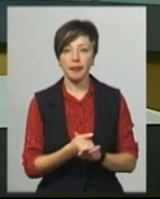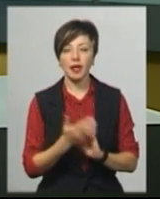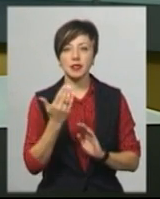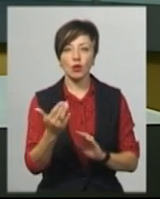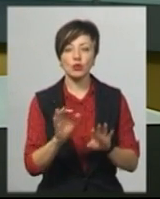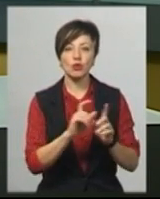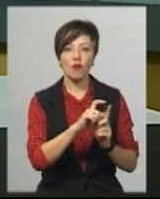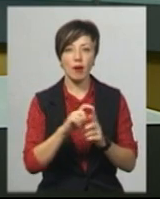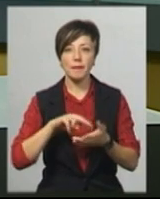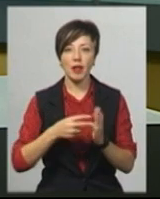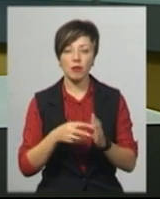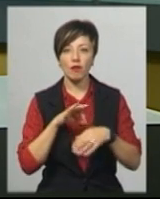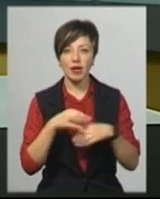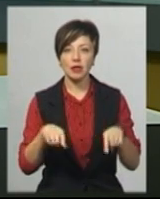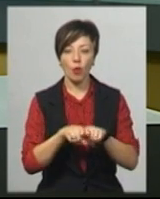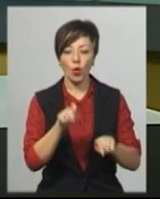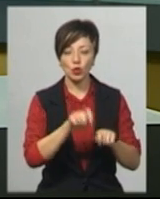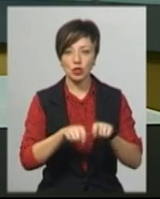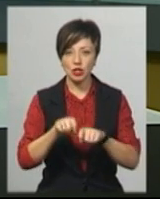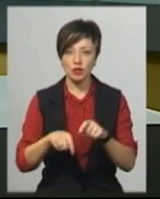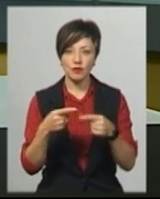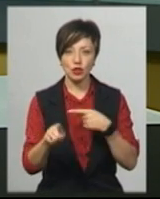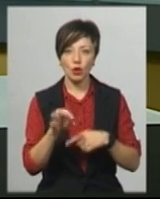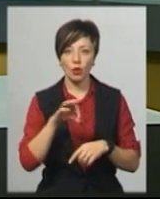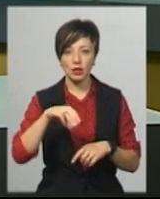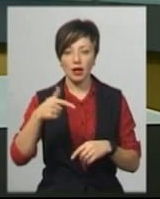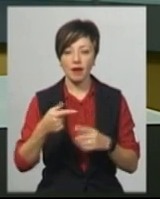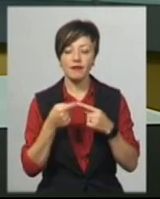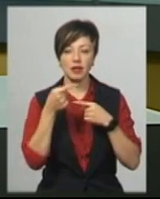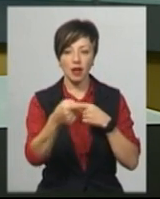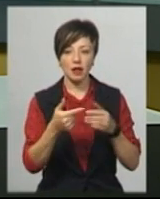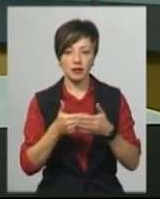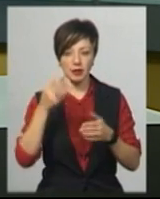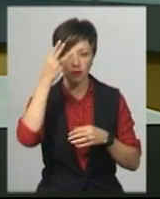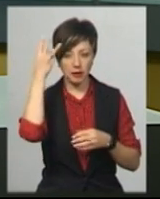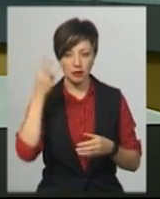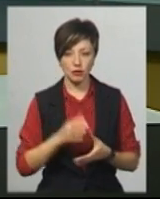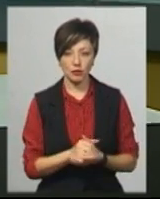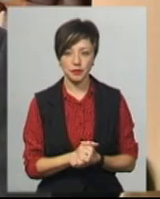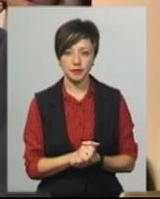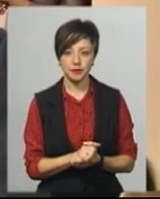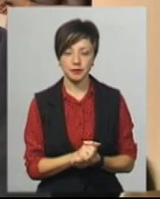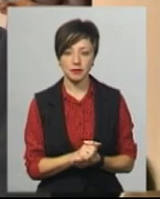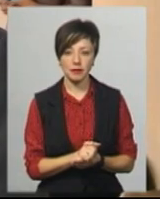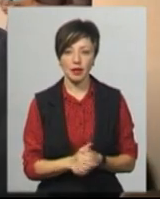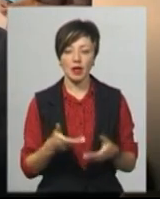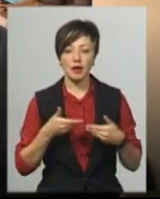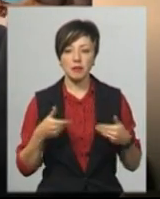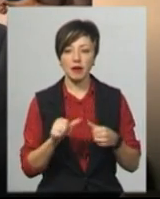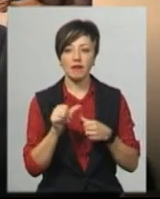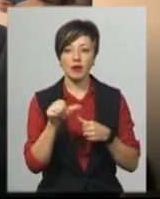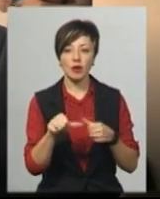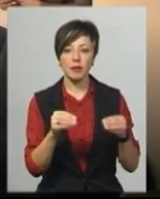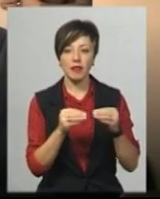За його словами, в планах проведення такого дослідження і в інших ОТГ віддалених від обласного центру. Ми виокремили 10